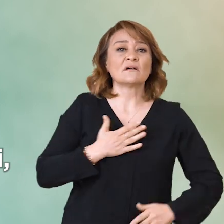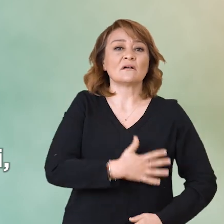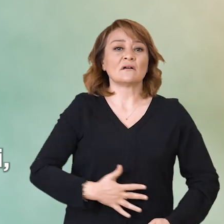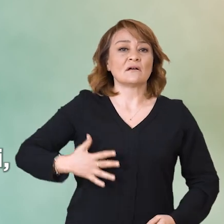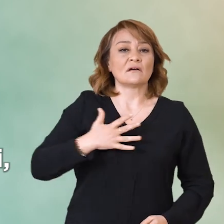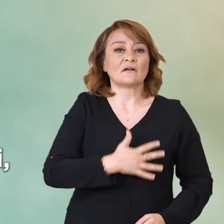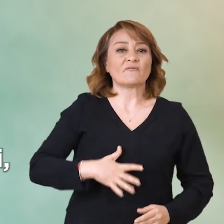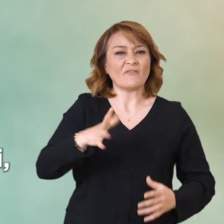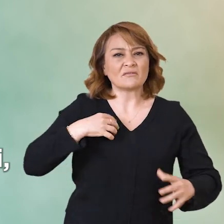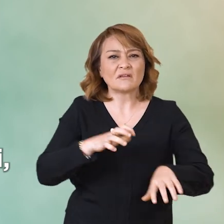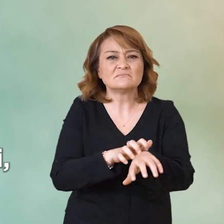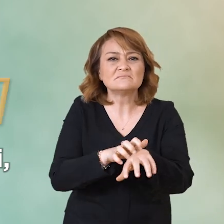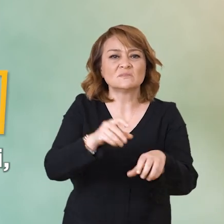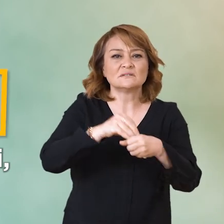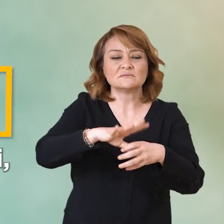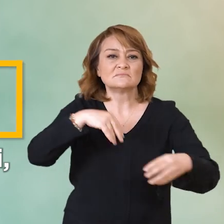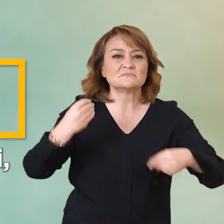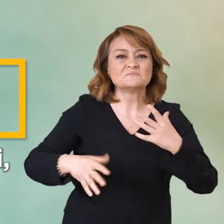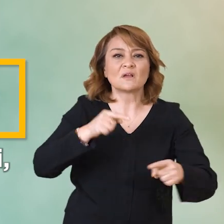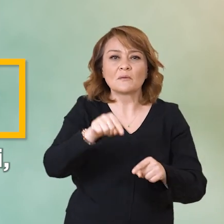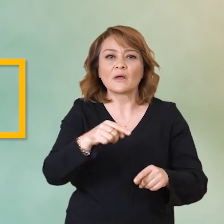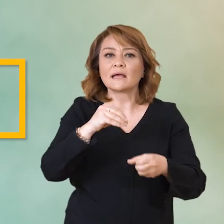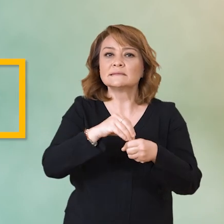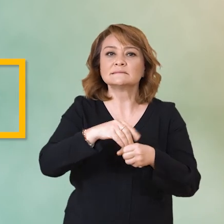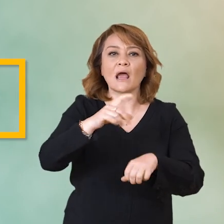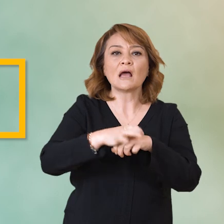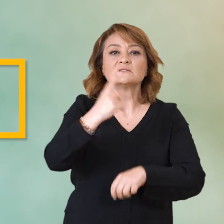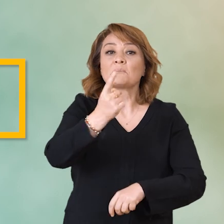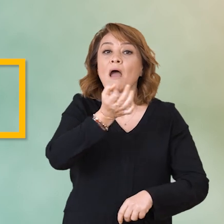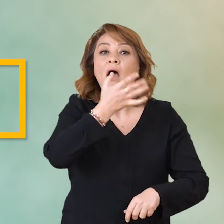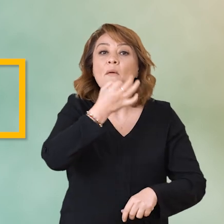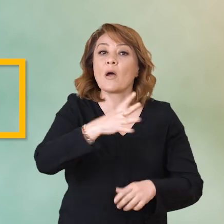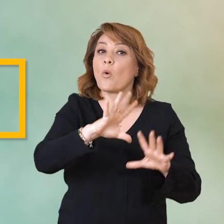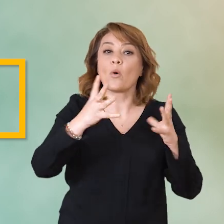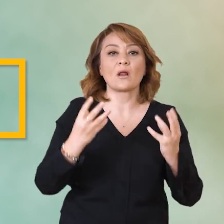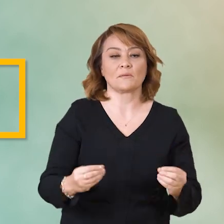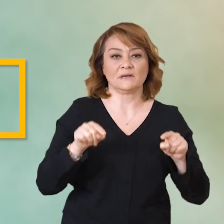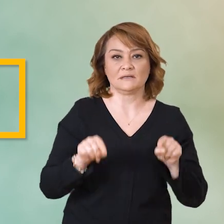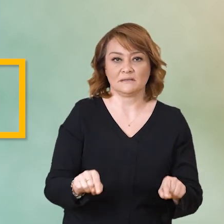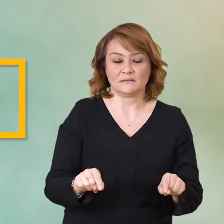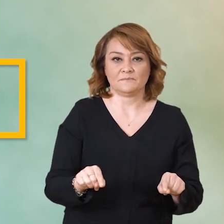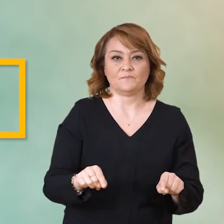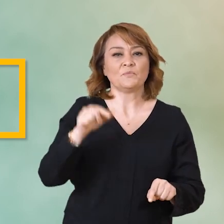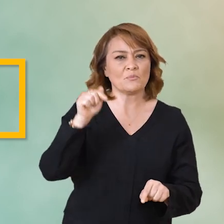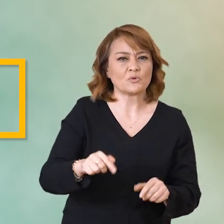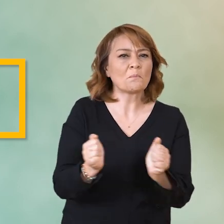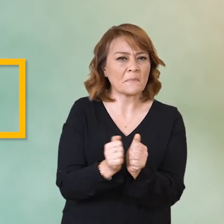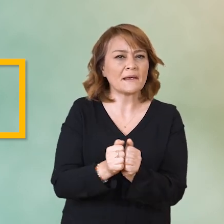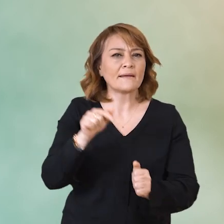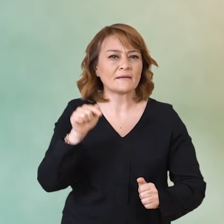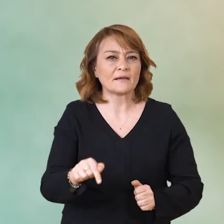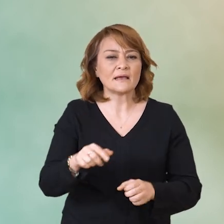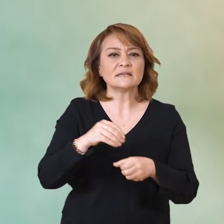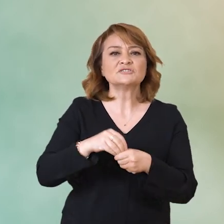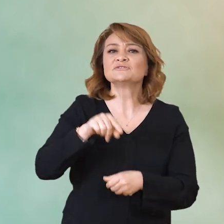dökülmesi, karın ağrısı, döküntü vs. Bunlar bir takım hastalıkların habercisi olabilen bir takım semptomlardır.